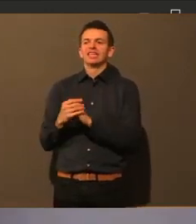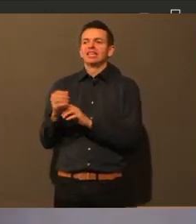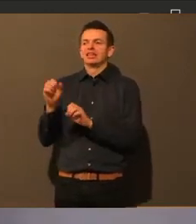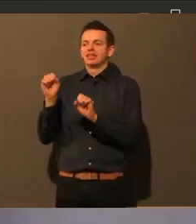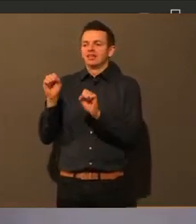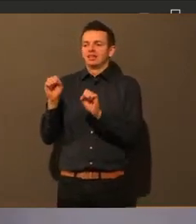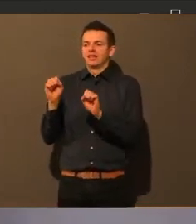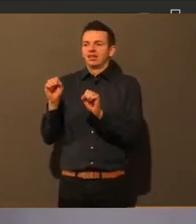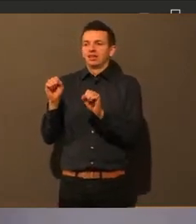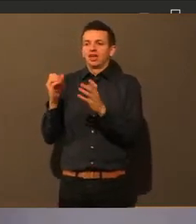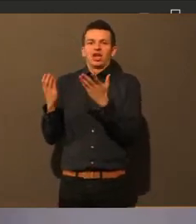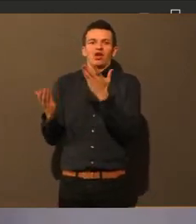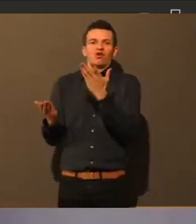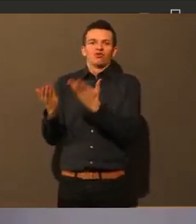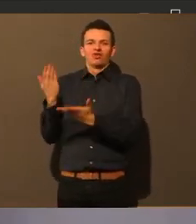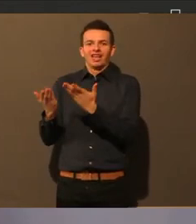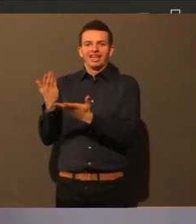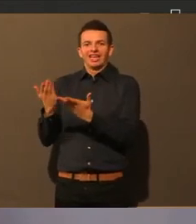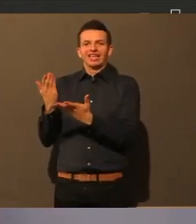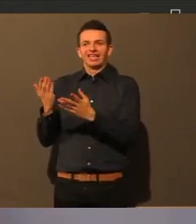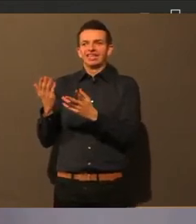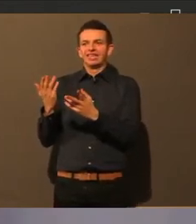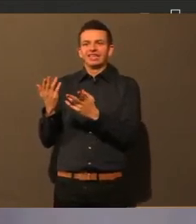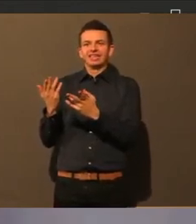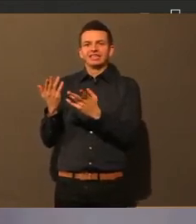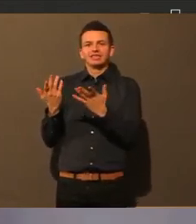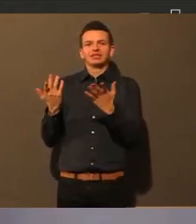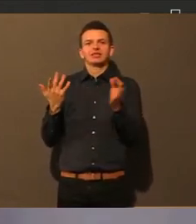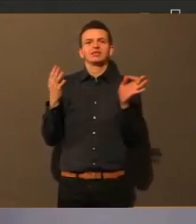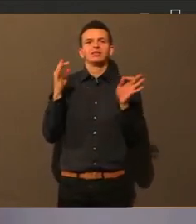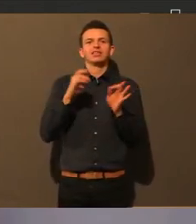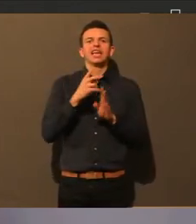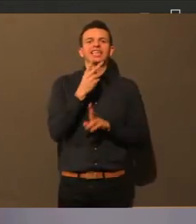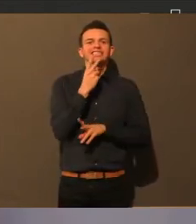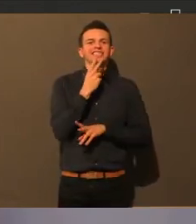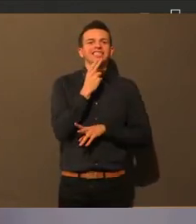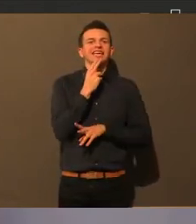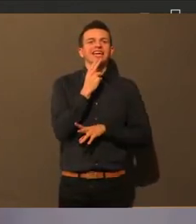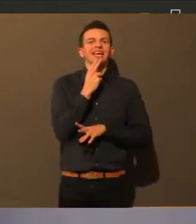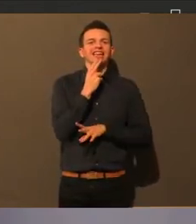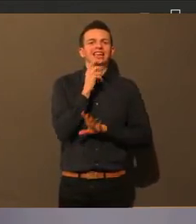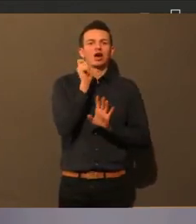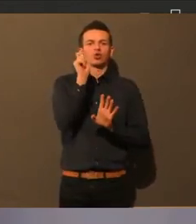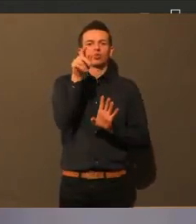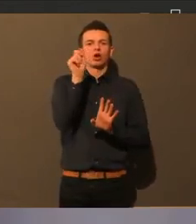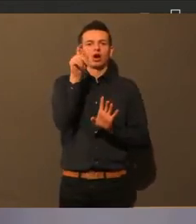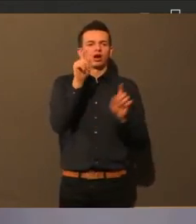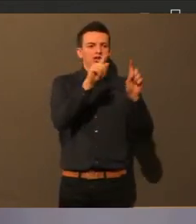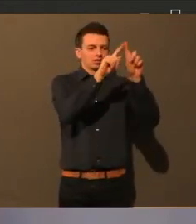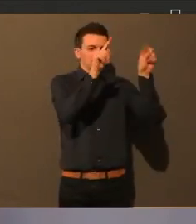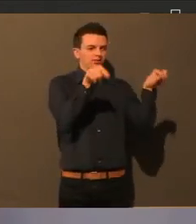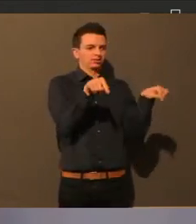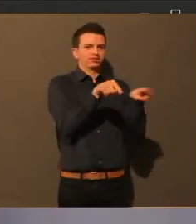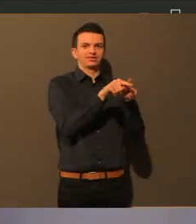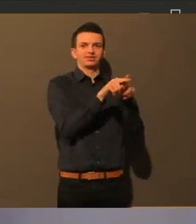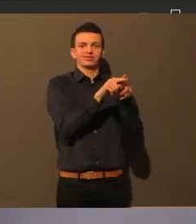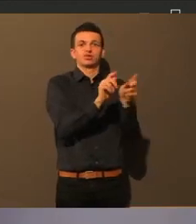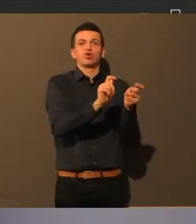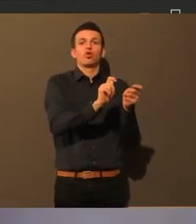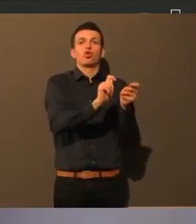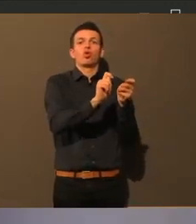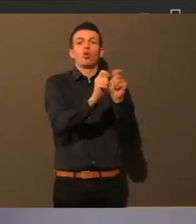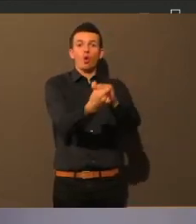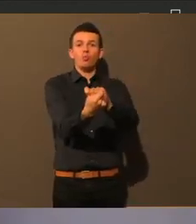alten Zigarettenautomat als Maskenautomat umzugestalten. Wir haben sehr viele Zigarettenautomaten. Wir tun etwas gegen unsere